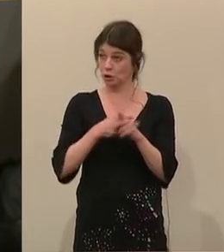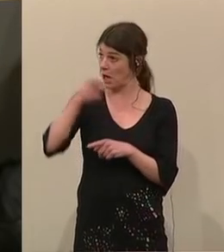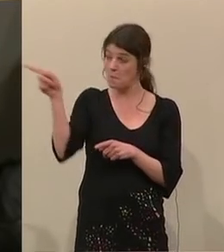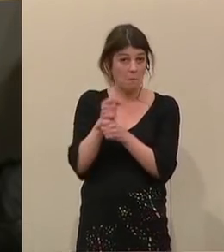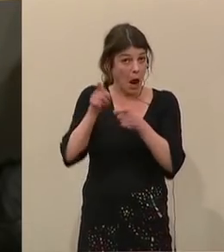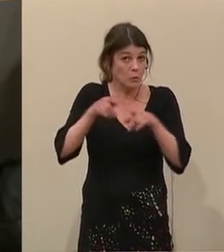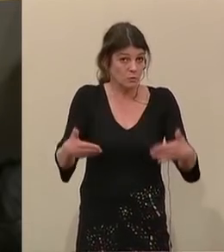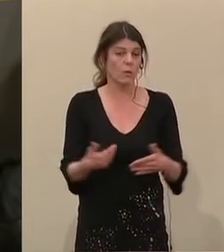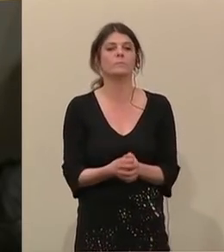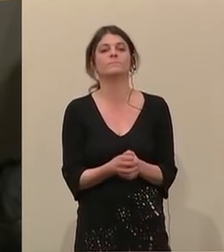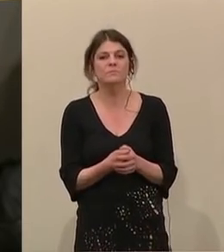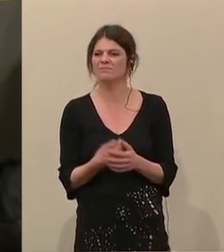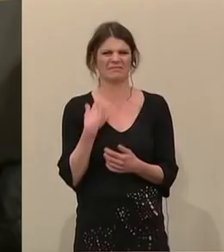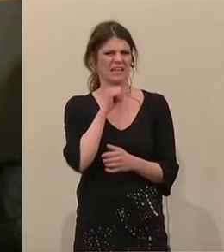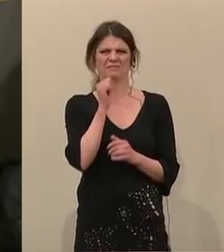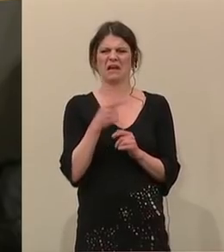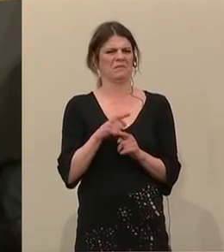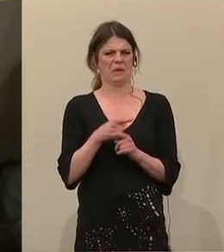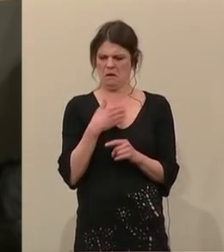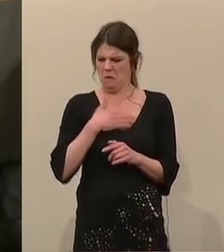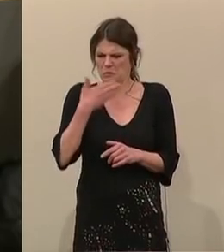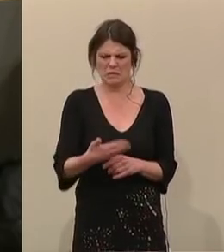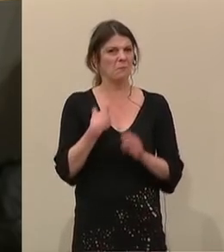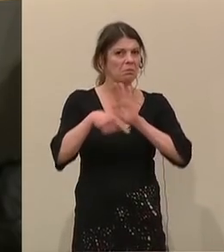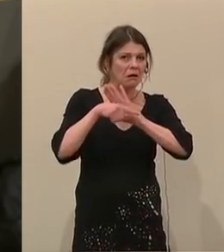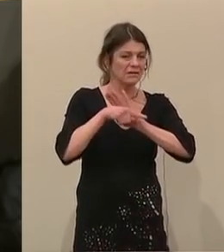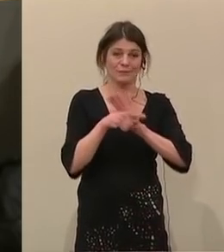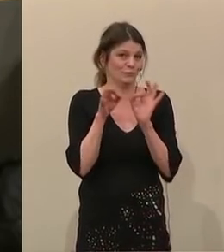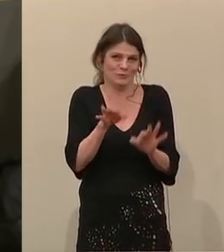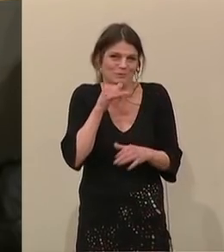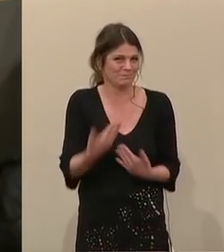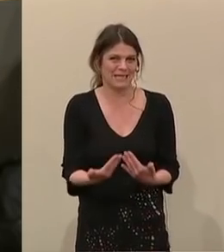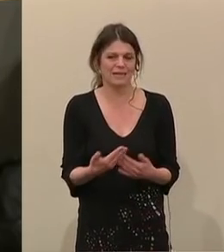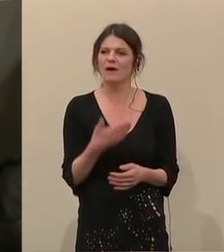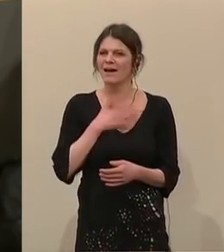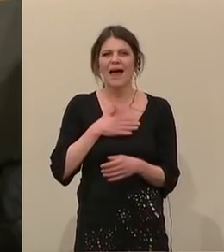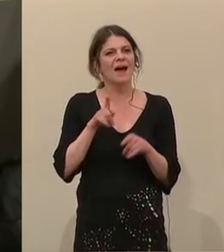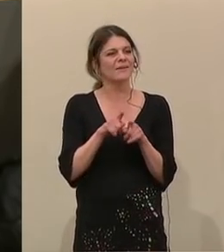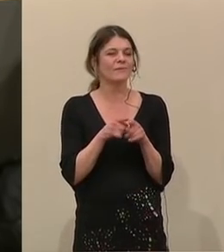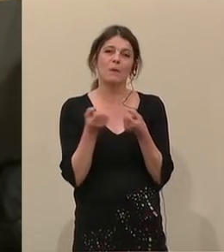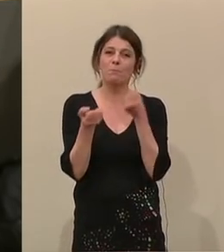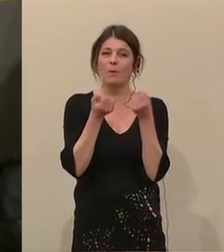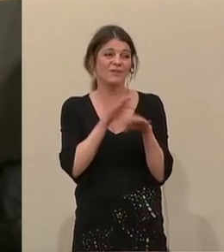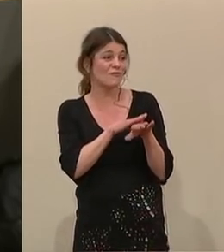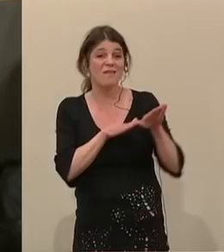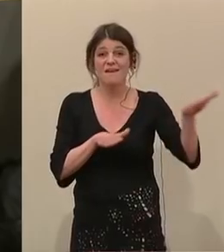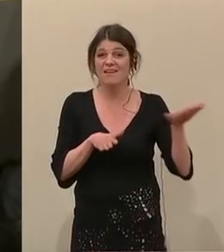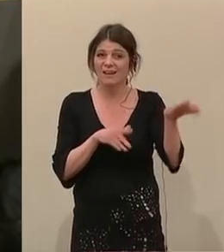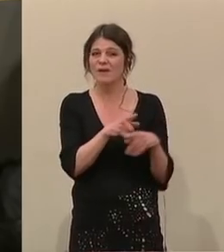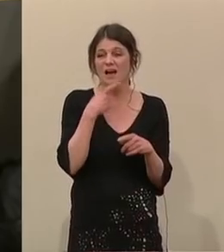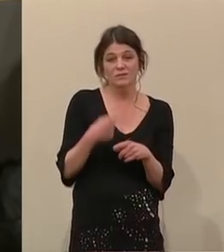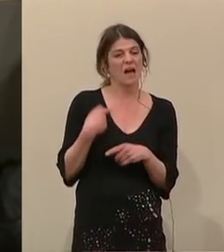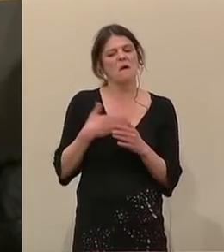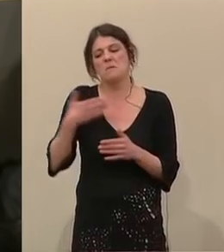Staaten aussieht. Da sind wir keine Ausreißer im negativen Sinn, wie das so gern von Kräften der politischen Linken irgendwie